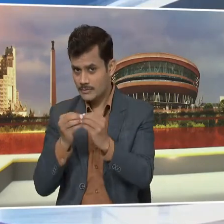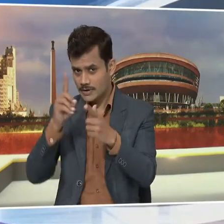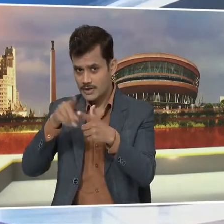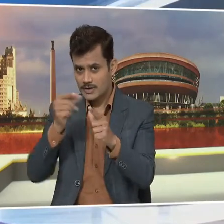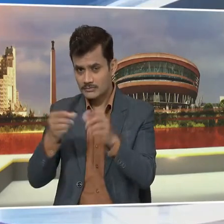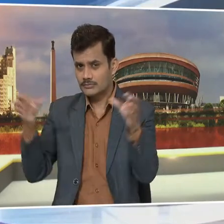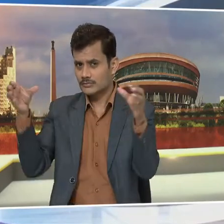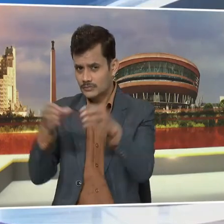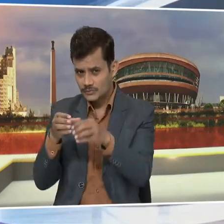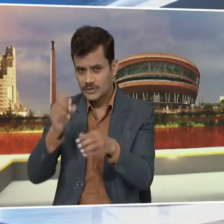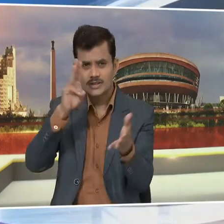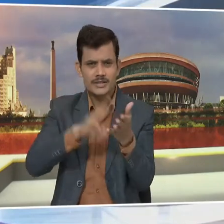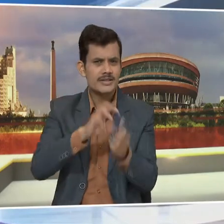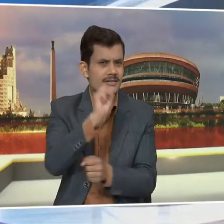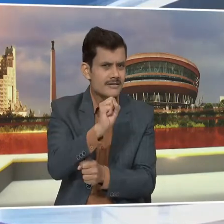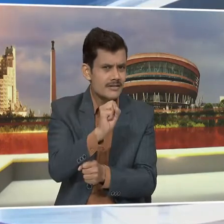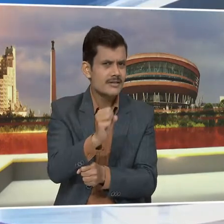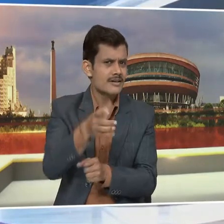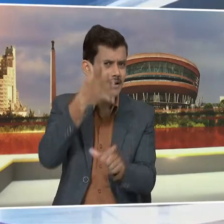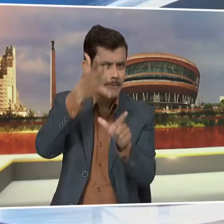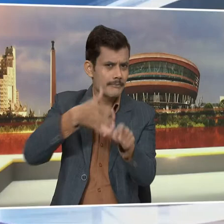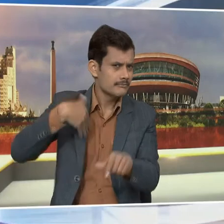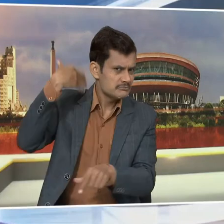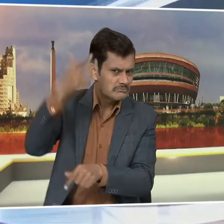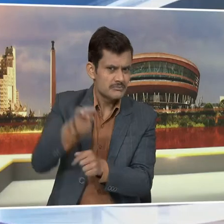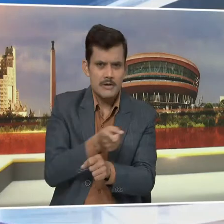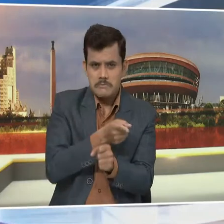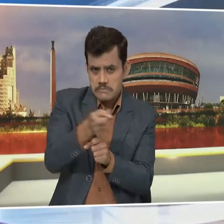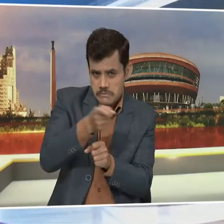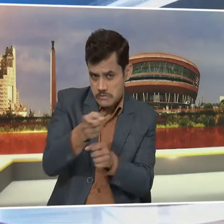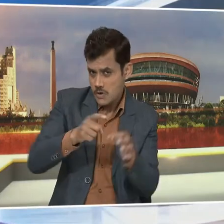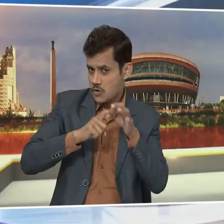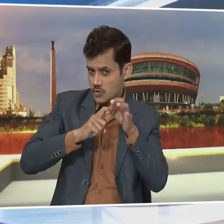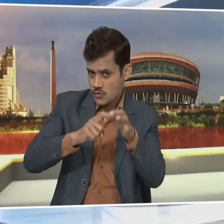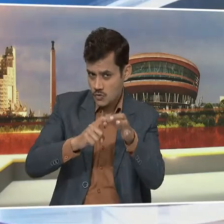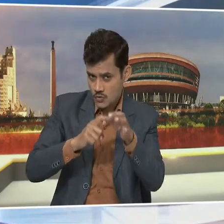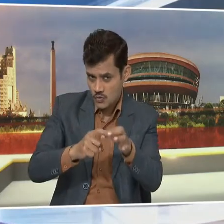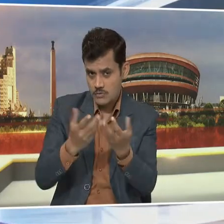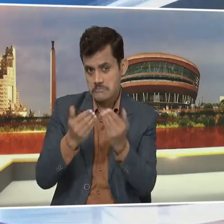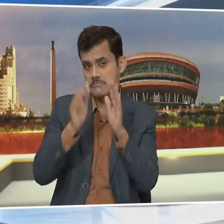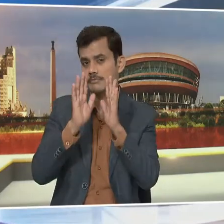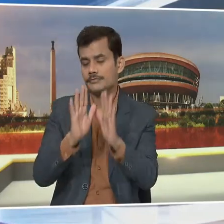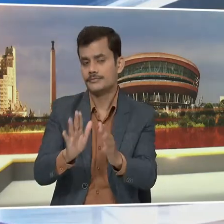गहलोत सरकार के पाथ साल के कामकाच पर सवाल उठा रही है